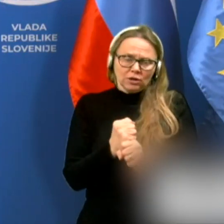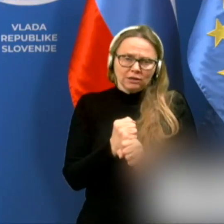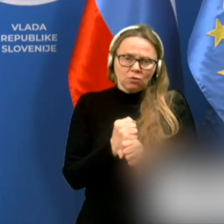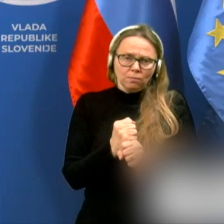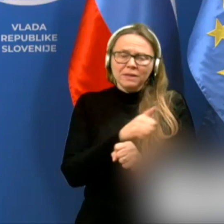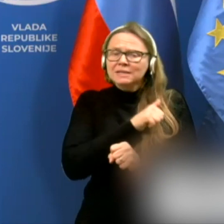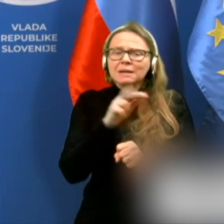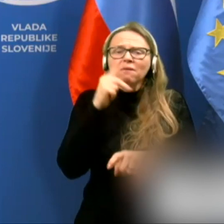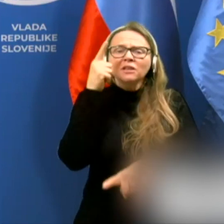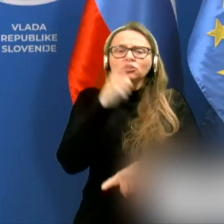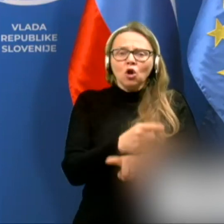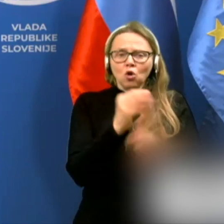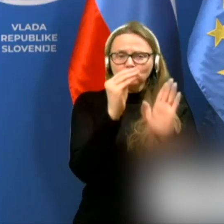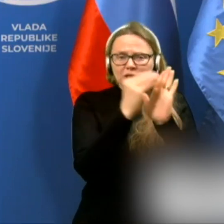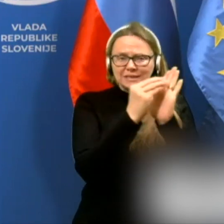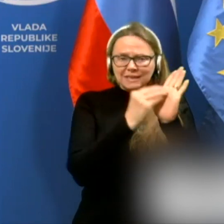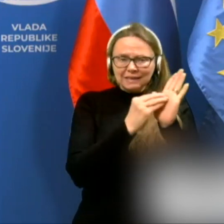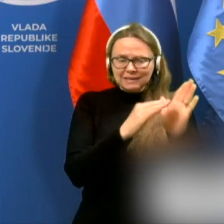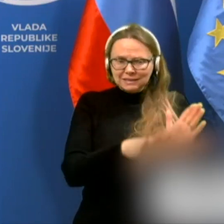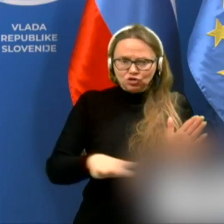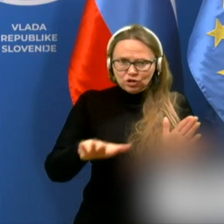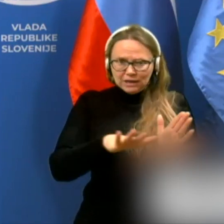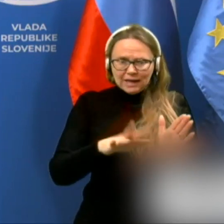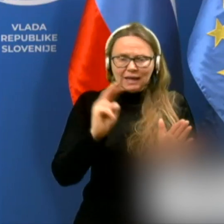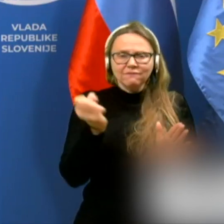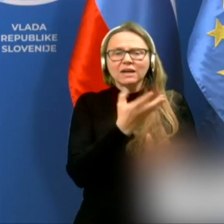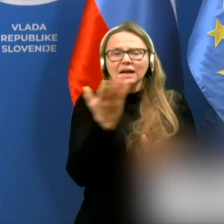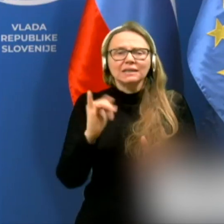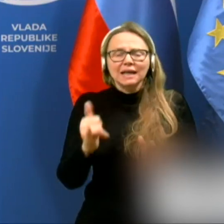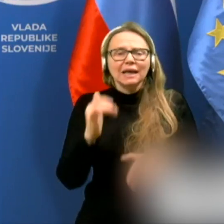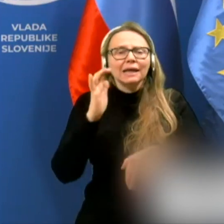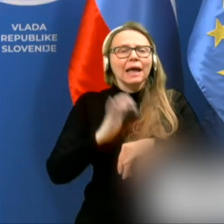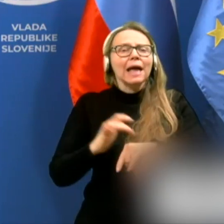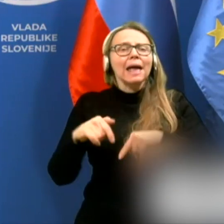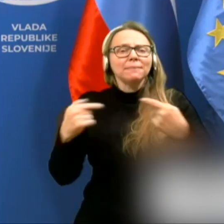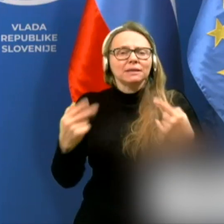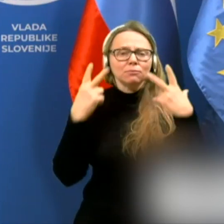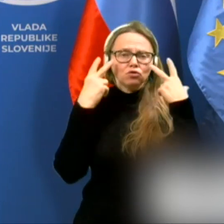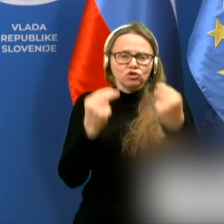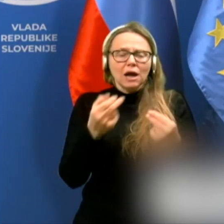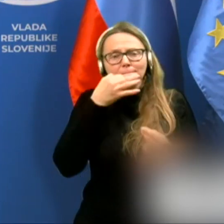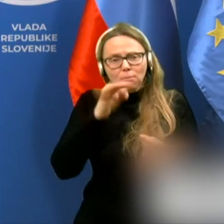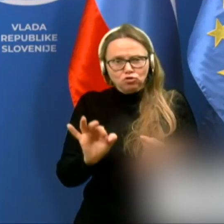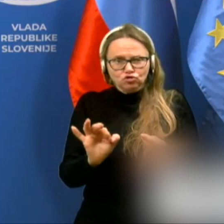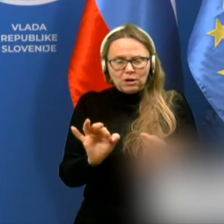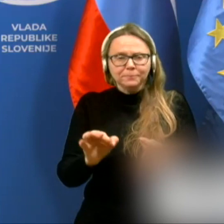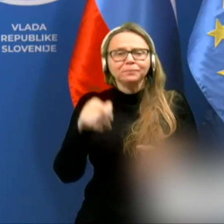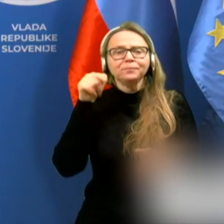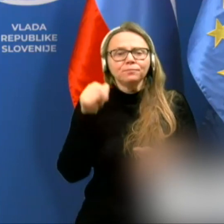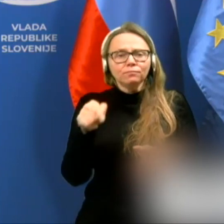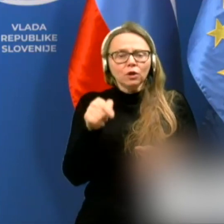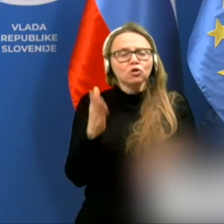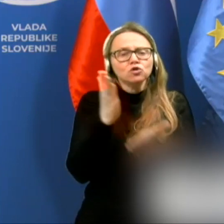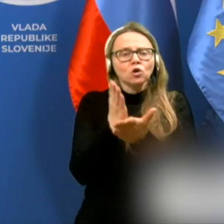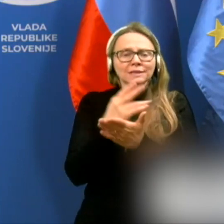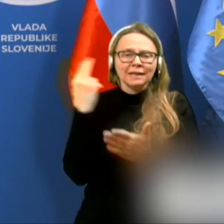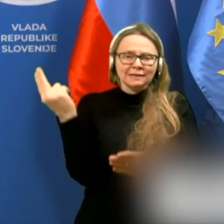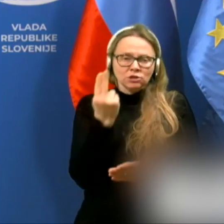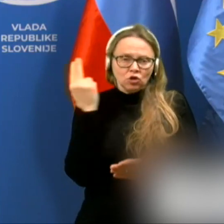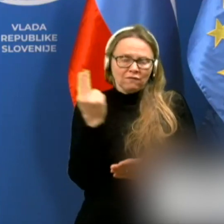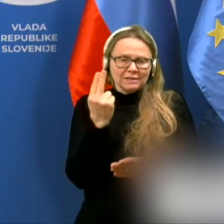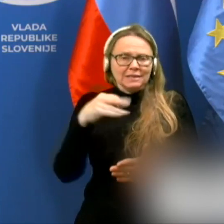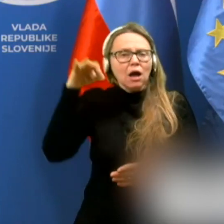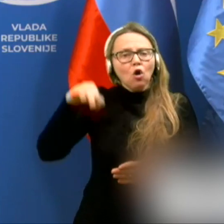Le v določenih statističnih regij, v katerih je epidemiološka slika boljša, to so Osrednje Slovenska,